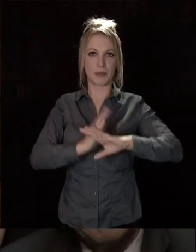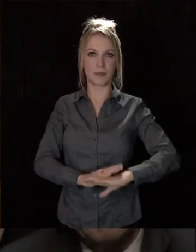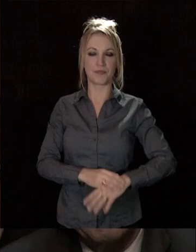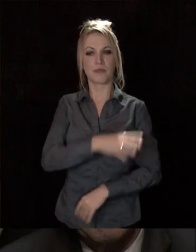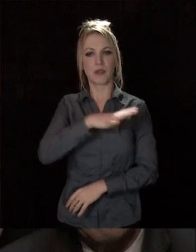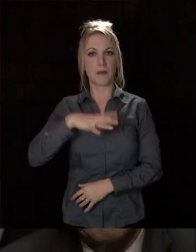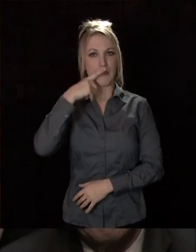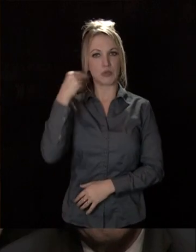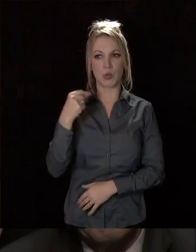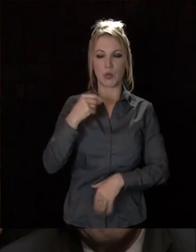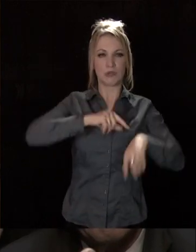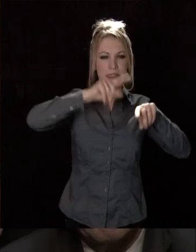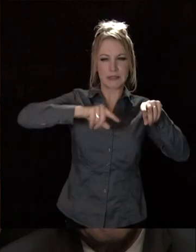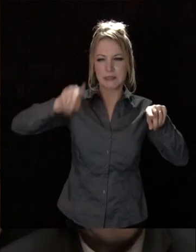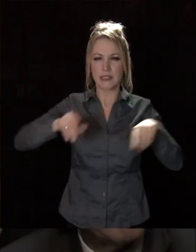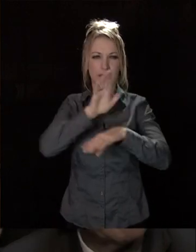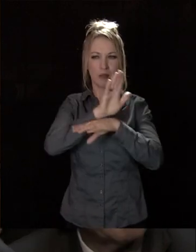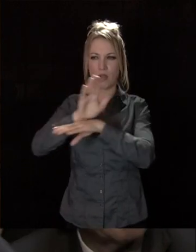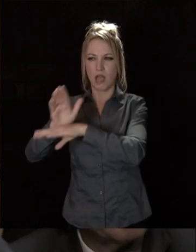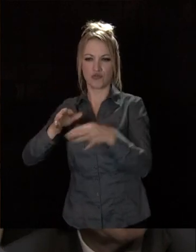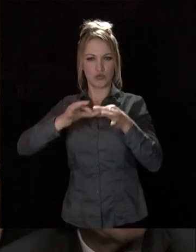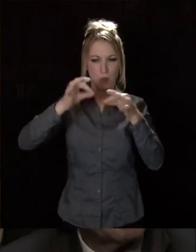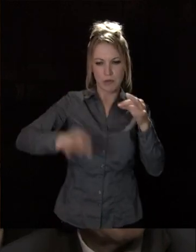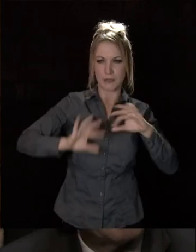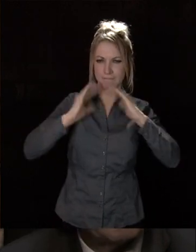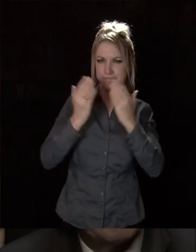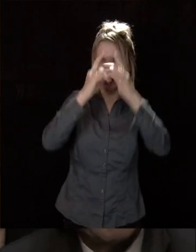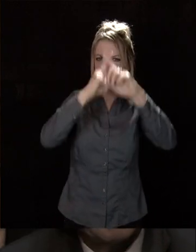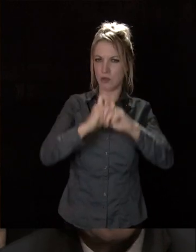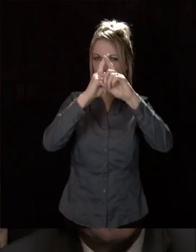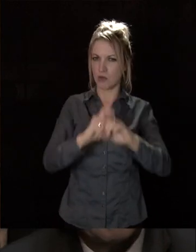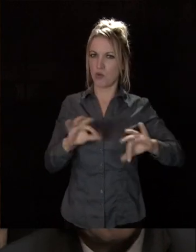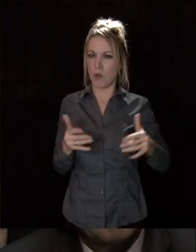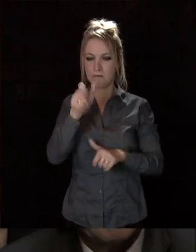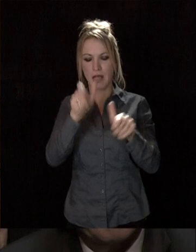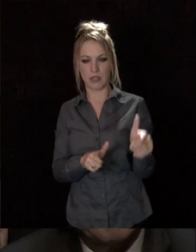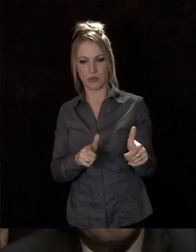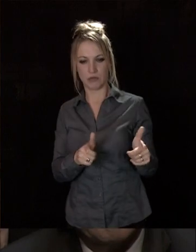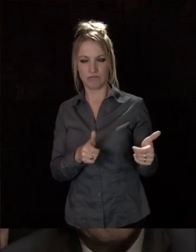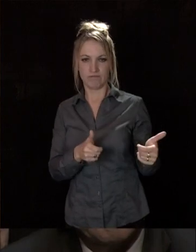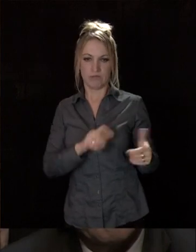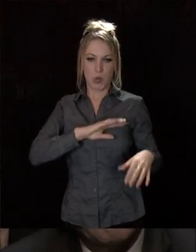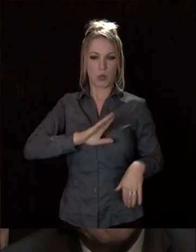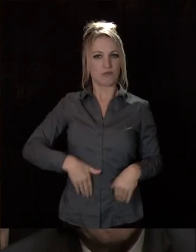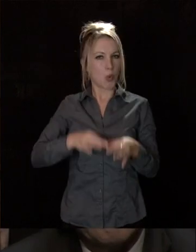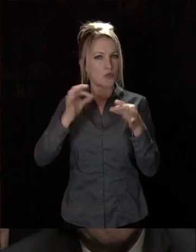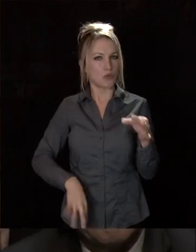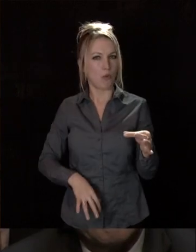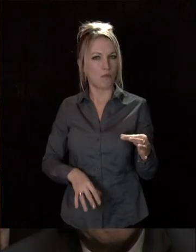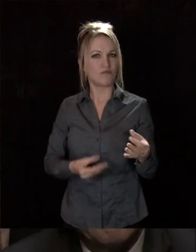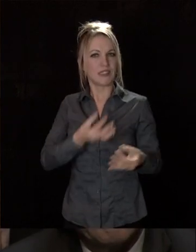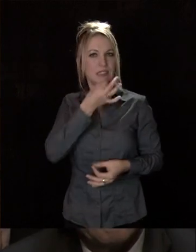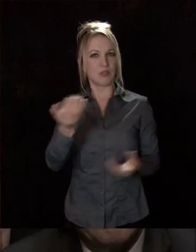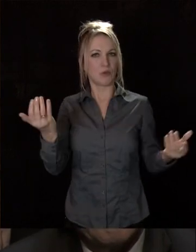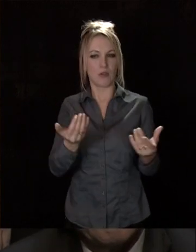au fil des sondages, des témoignages, des scrutins, nos concitoyens réaffirment imperceptiblement, mais imperturbablement,